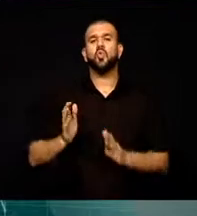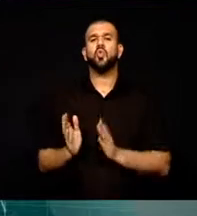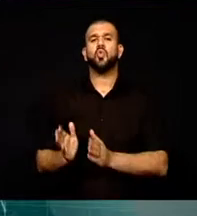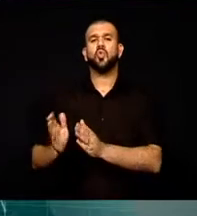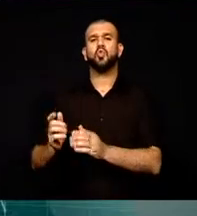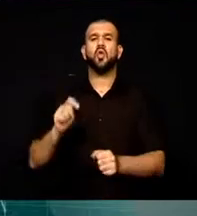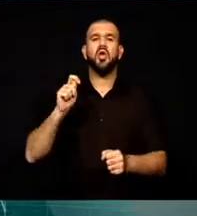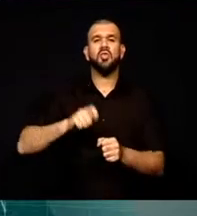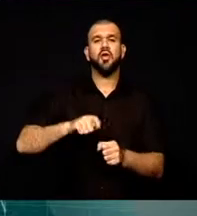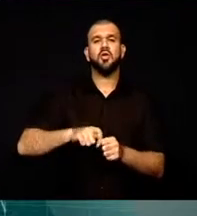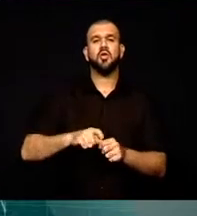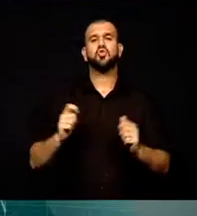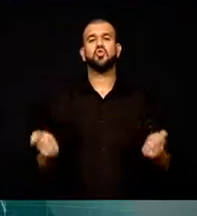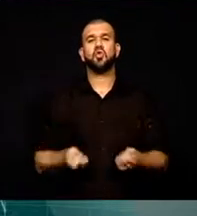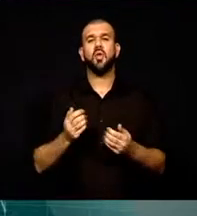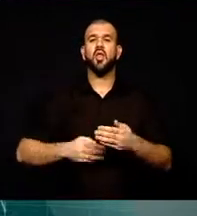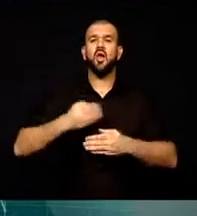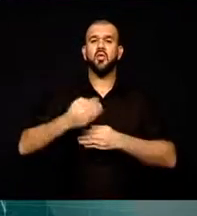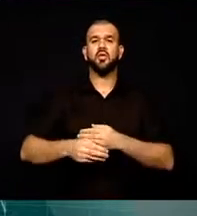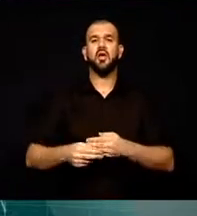ardından yeniden açıldı.